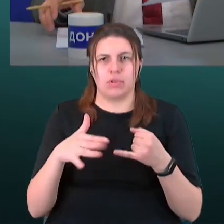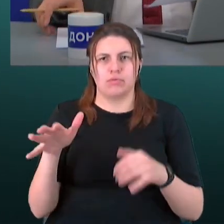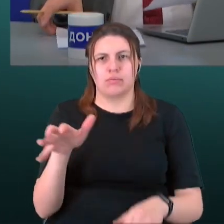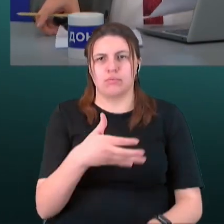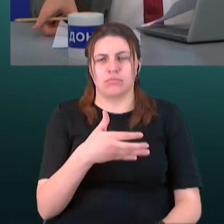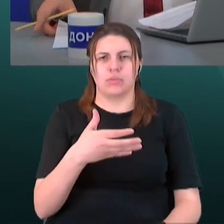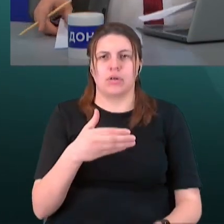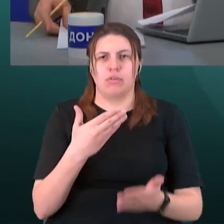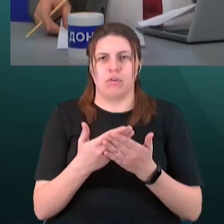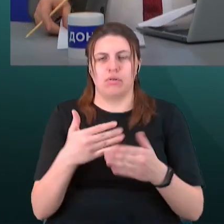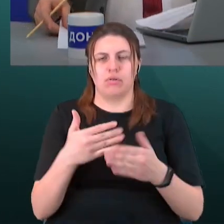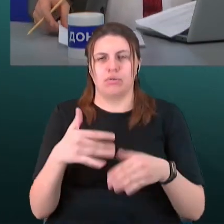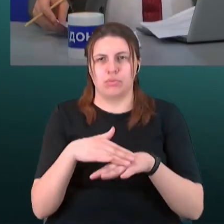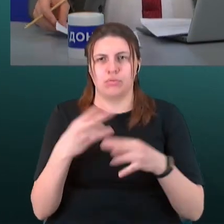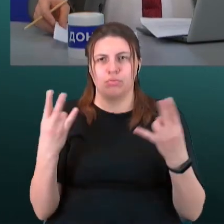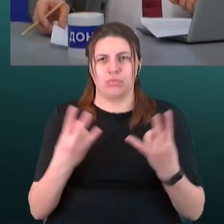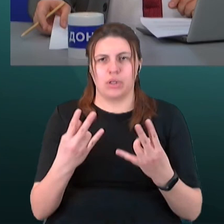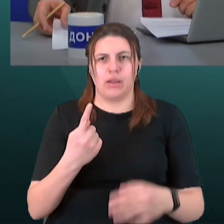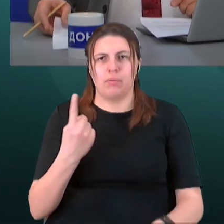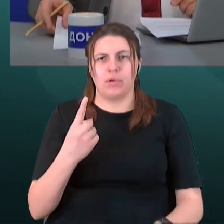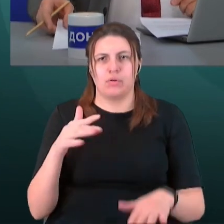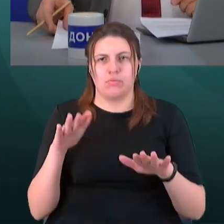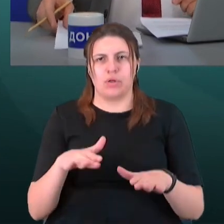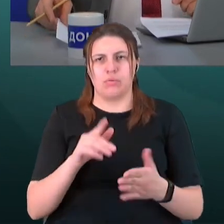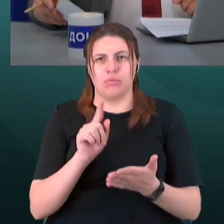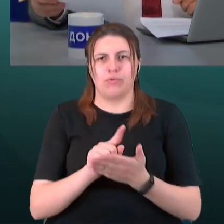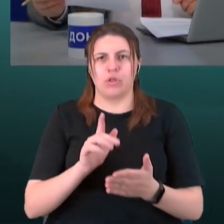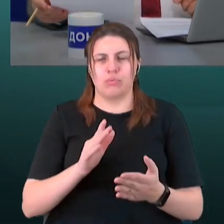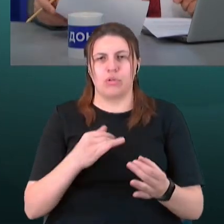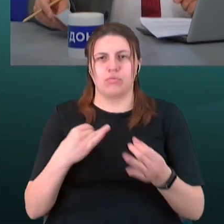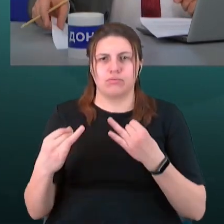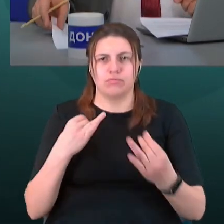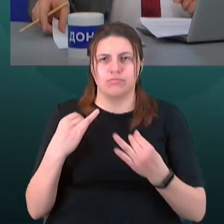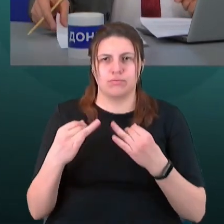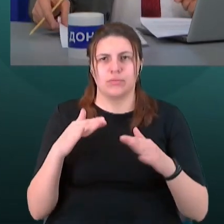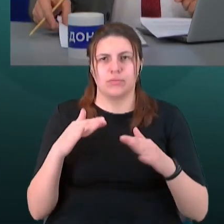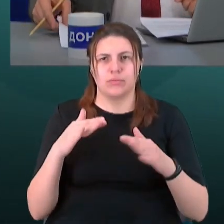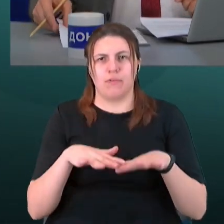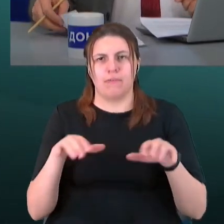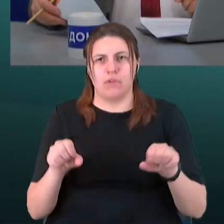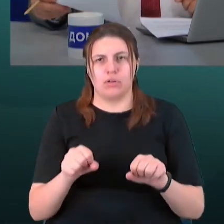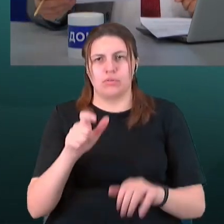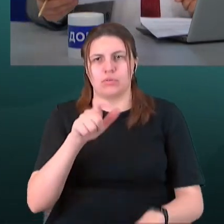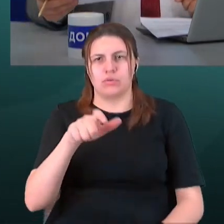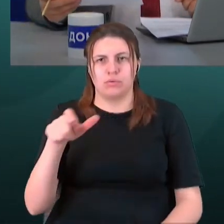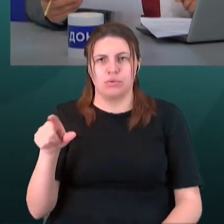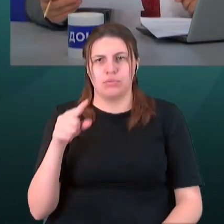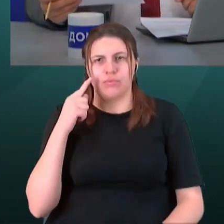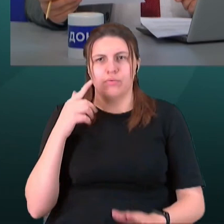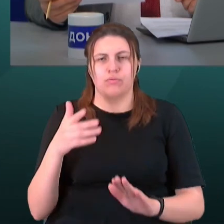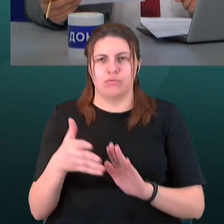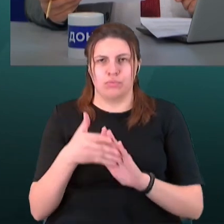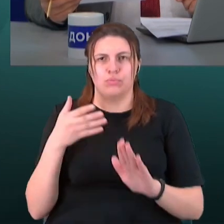Тобто, тут вже, але на першому місці повинна бути комунікація як з цієї влади, так і з людьми, щоб вони мали бажання, ну,